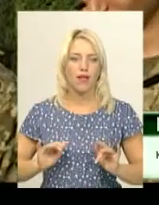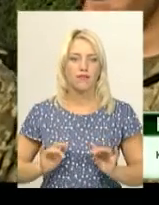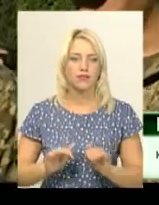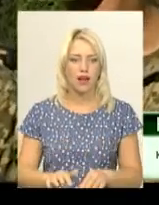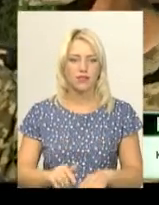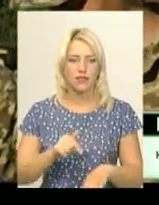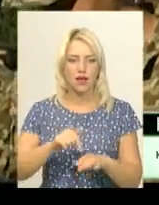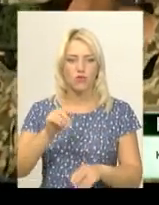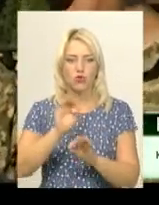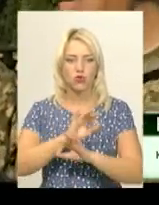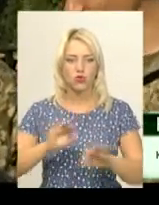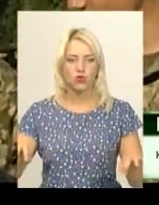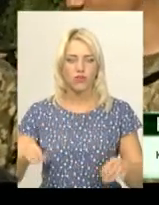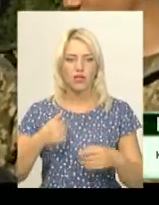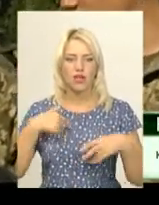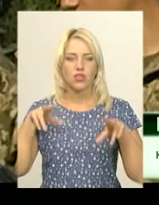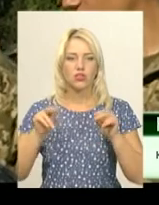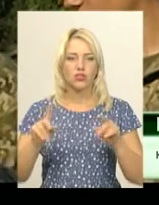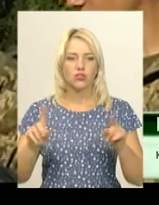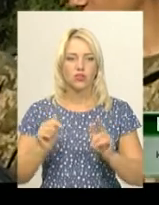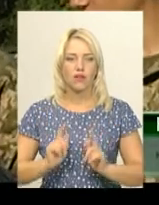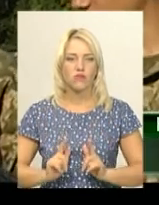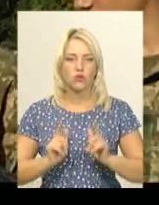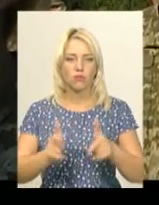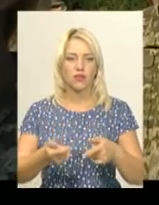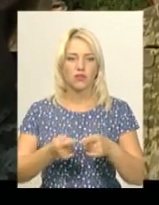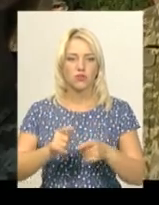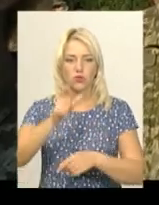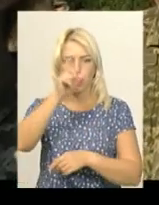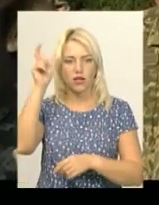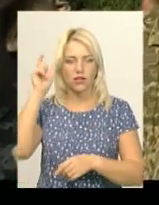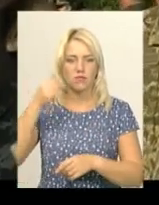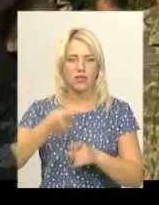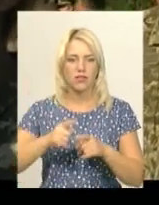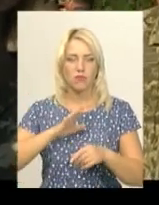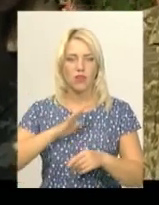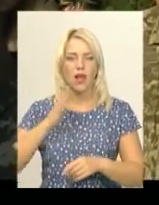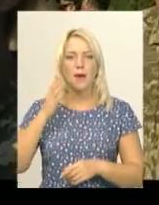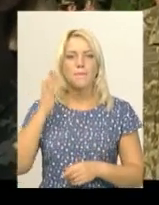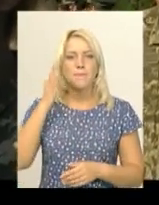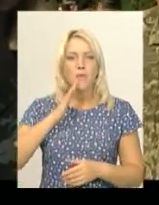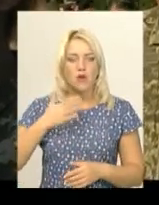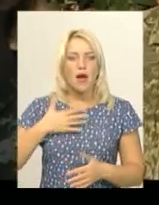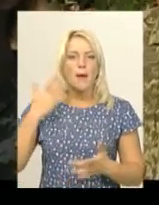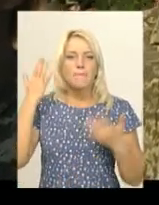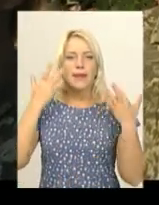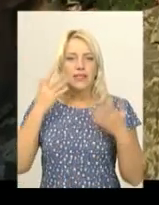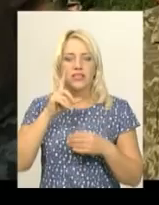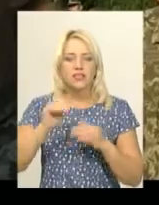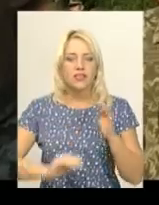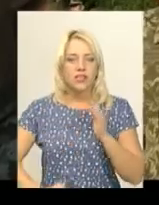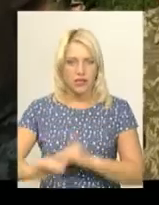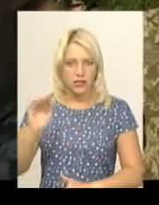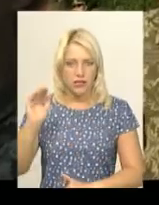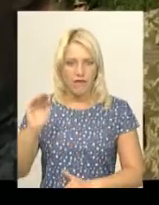зашкалюють просто. Я щаслива, що вступила в цю академію. Це була мрія щастетинства, це була